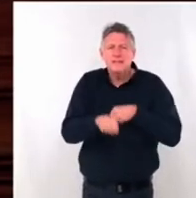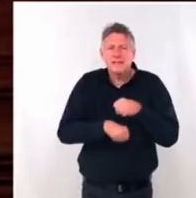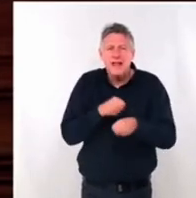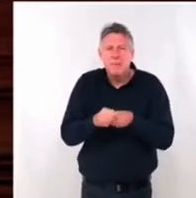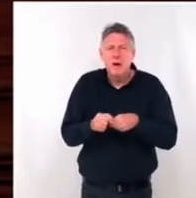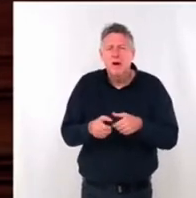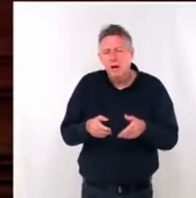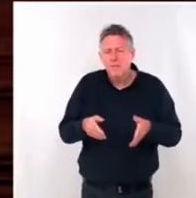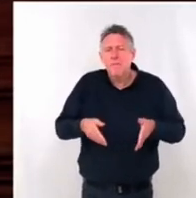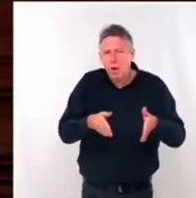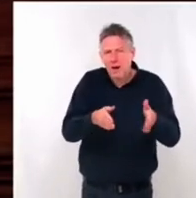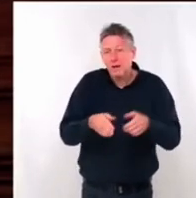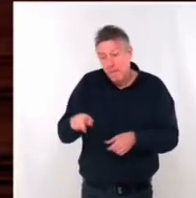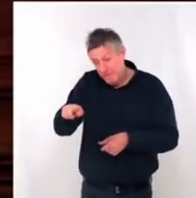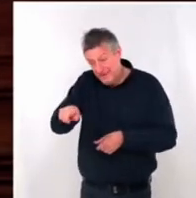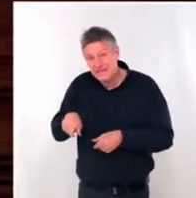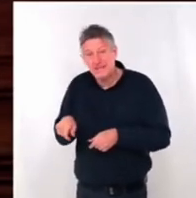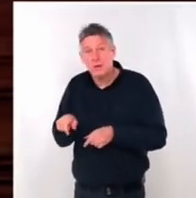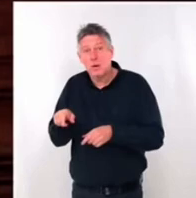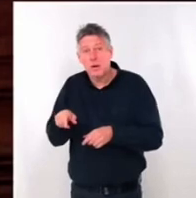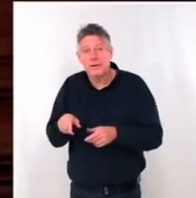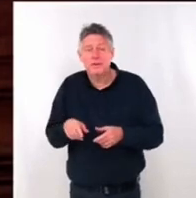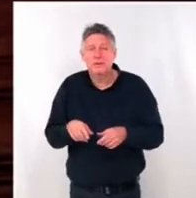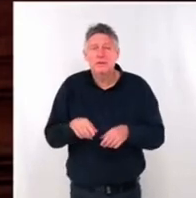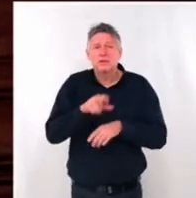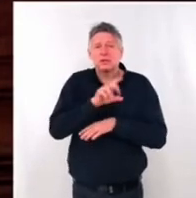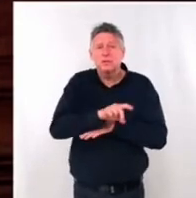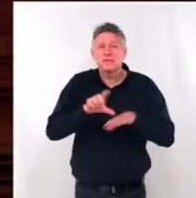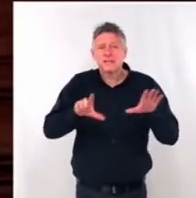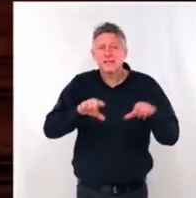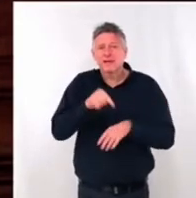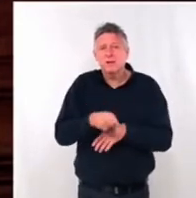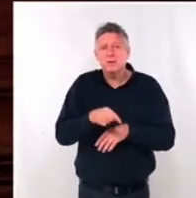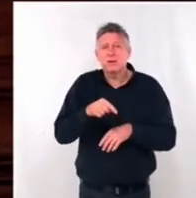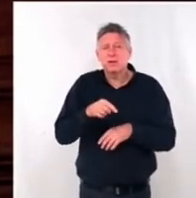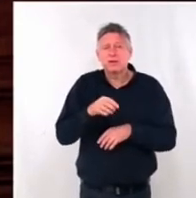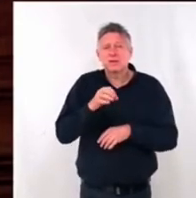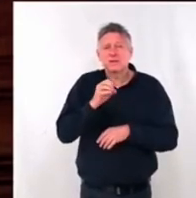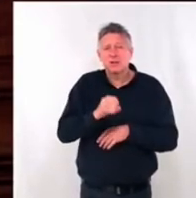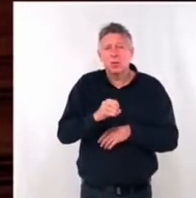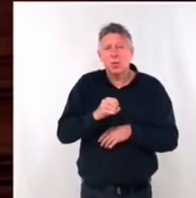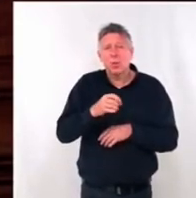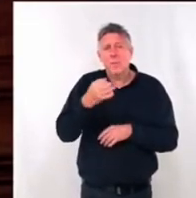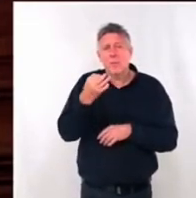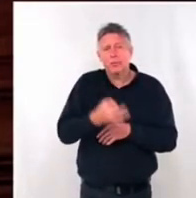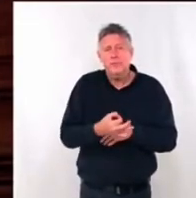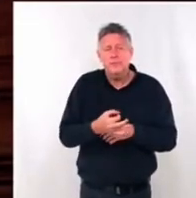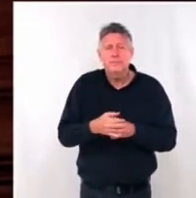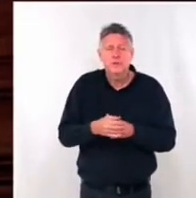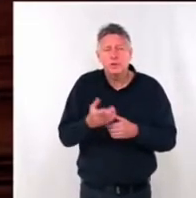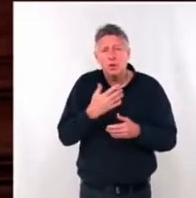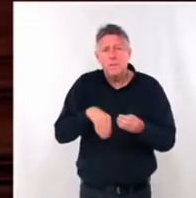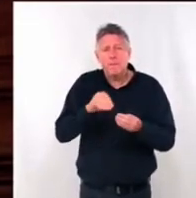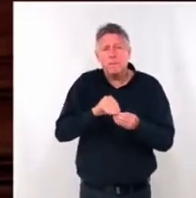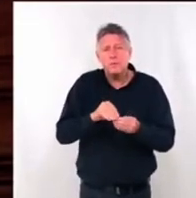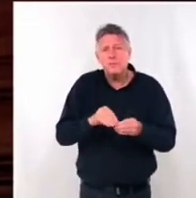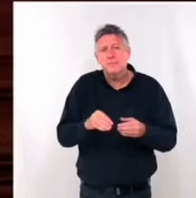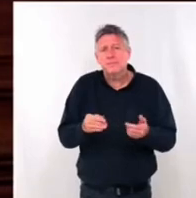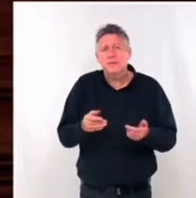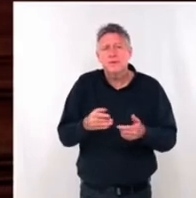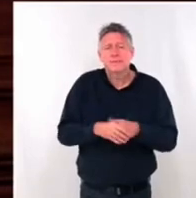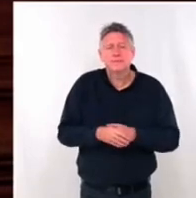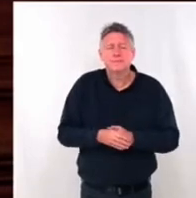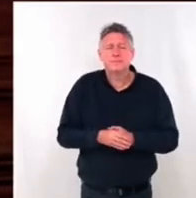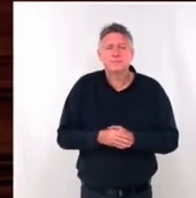'est 1,32% du réseau cyclable bordelais que vous avez augmenté depuis que vous êtes en place. La production de